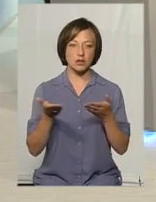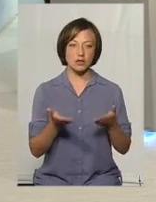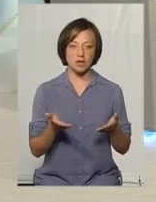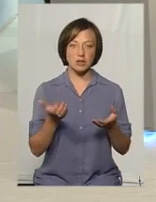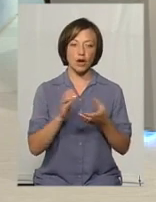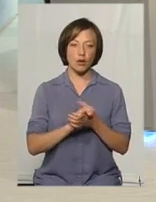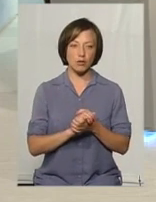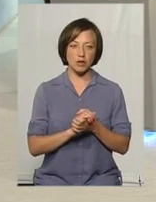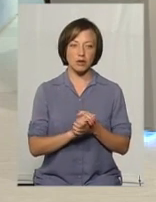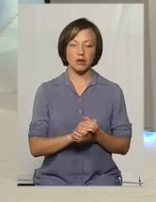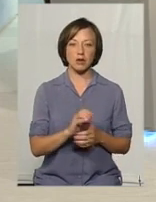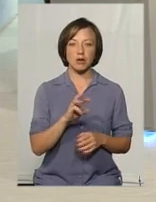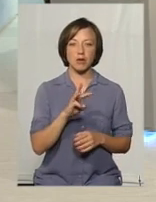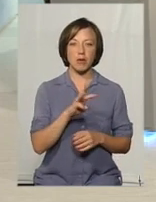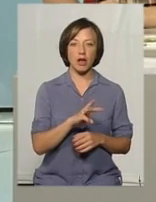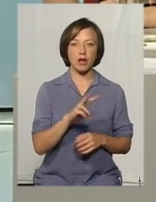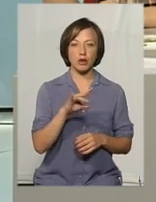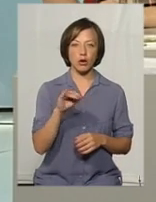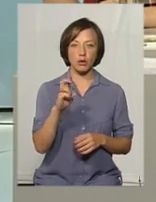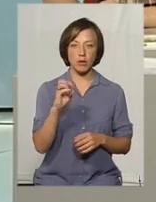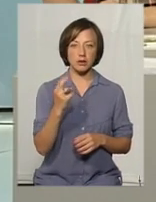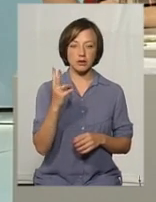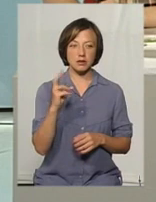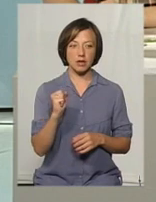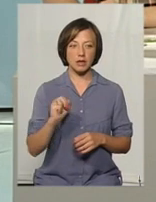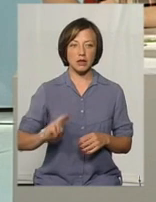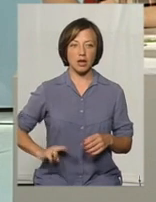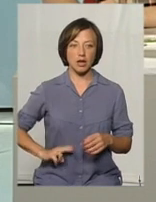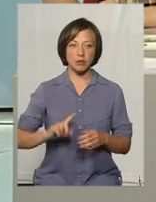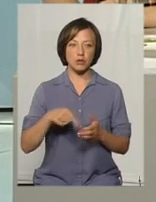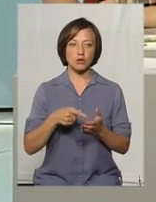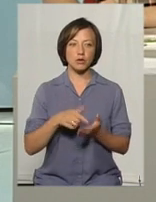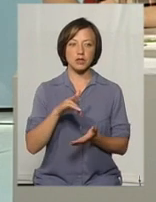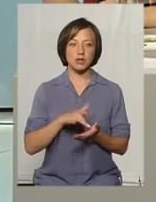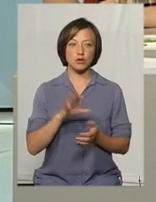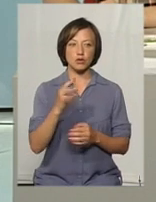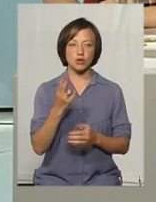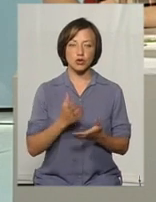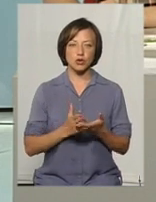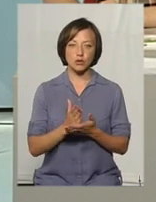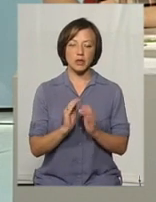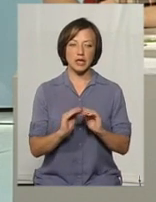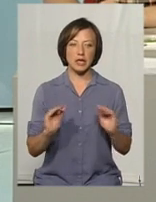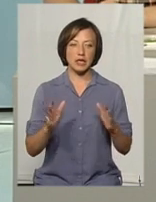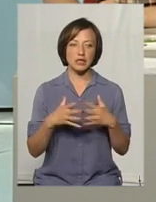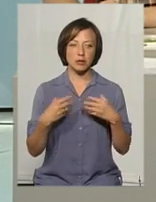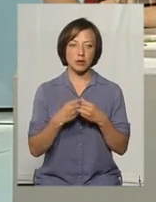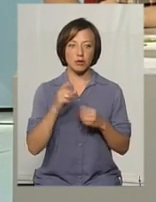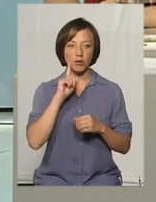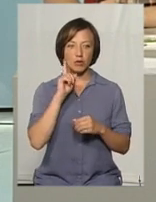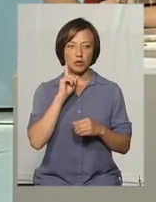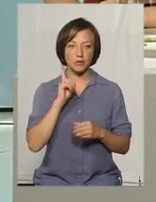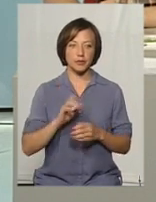Отож, знайомтесь. Пані Маріана Любецька, директор міського центру соціальних служб для дітей, сім'ї та молоді. Доброго дня.